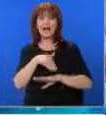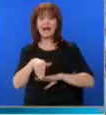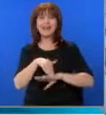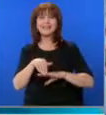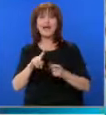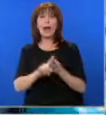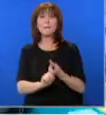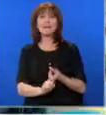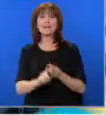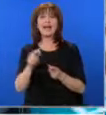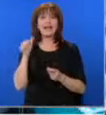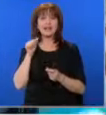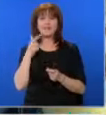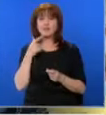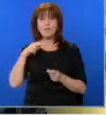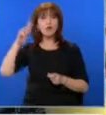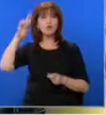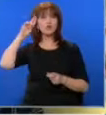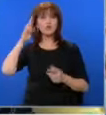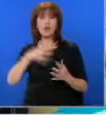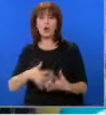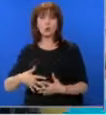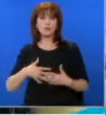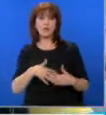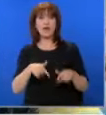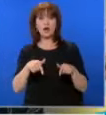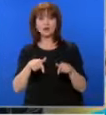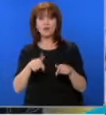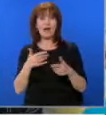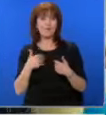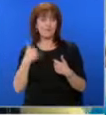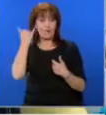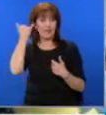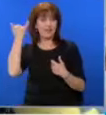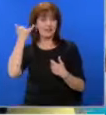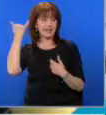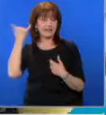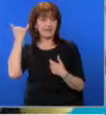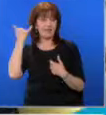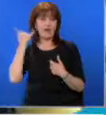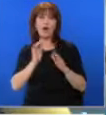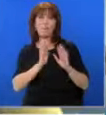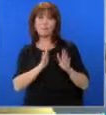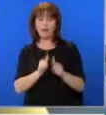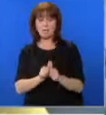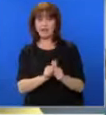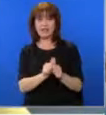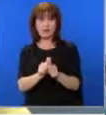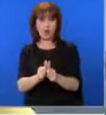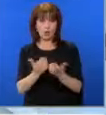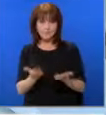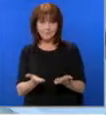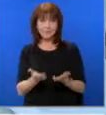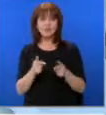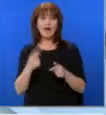има служители на САЩ. Това са неща, които са по моя инициатива и по тяхна партньорска инициатива,